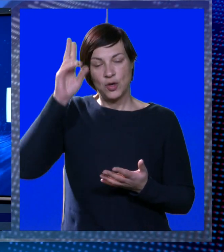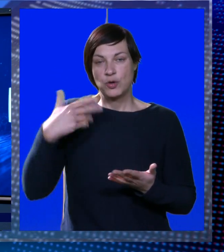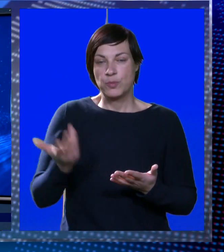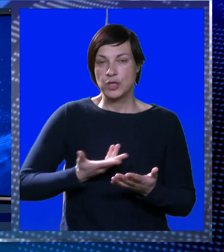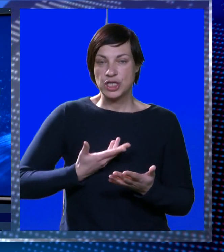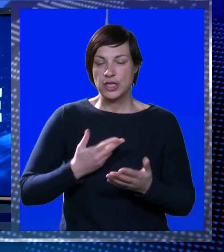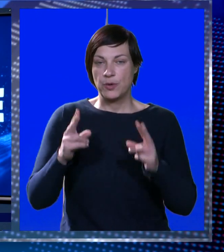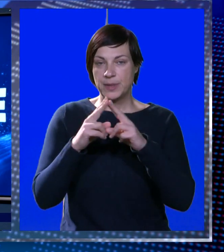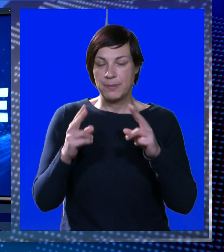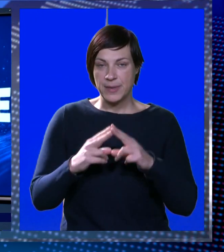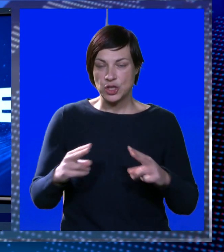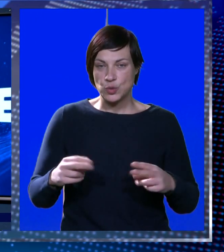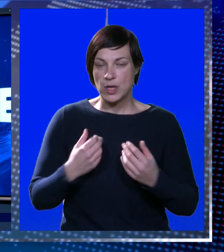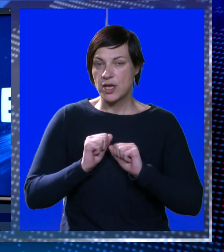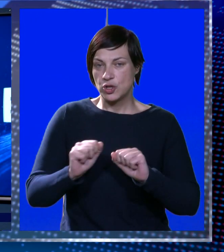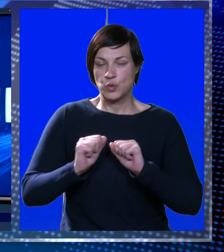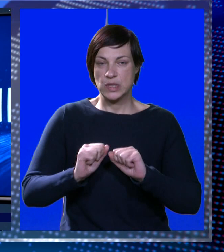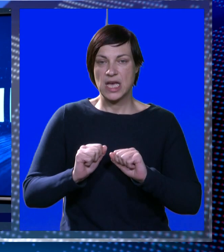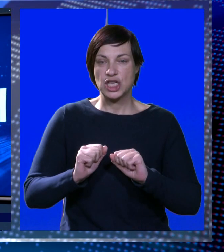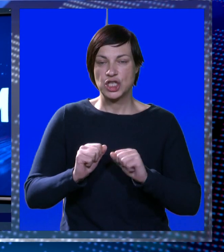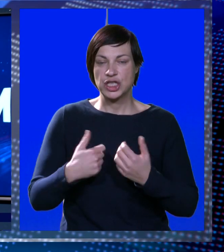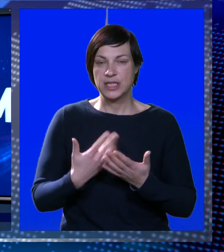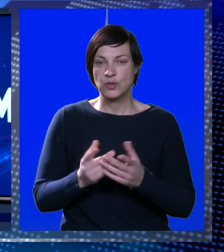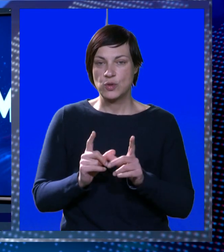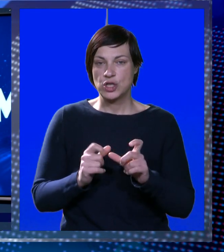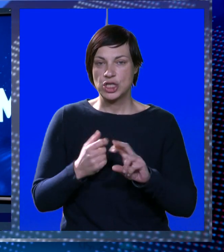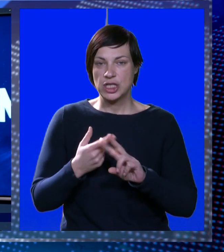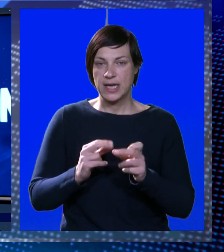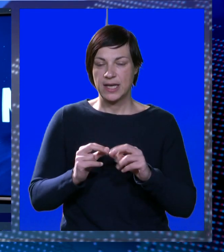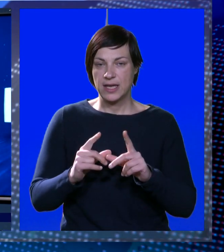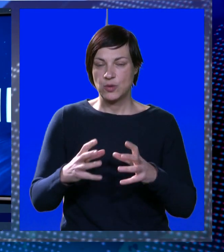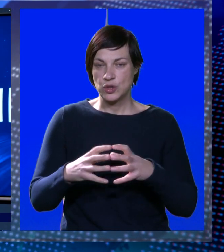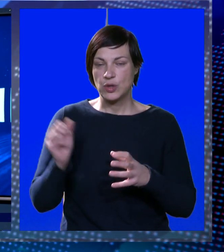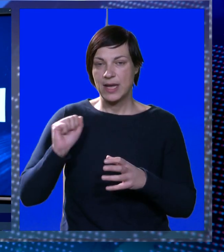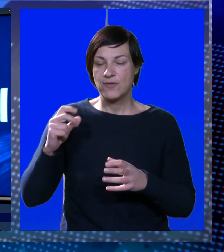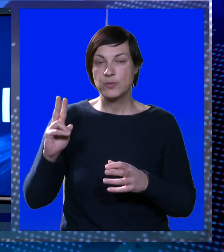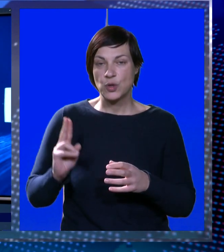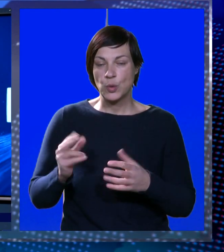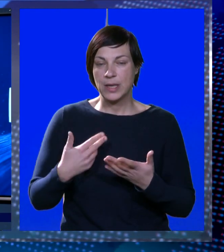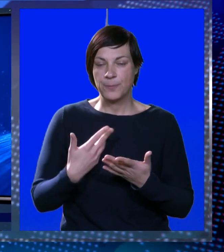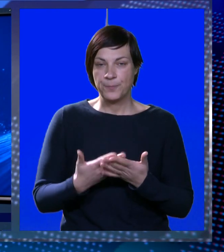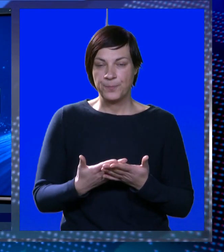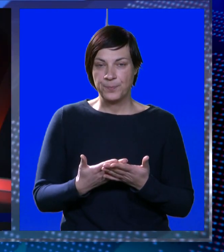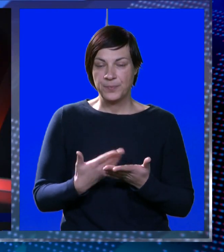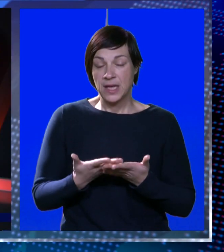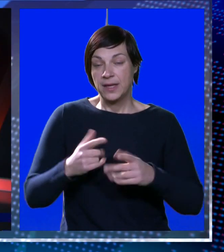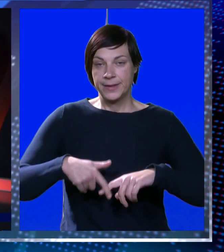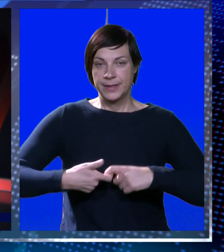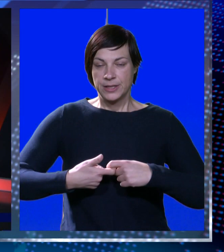može dobiti međunarodnu zaštitu u Schengenskoj zoni, odnosno u Europskoj unije. Ali to su